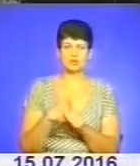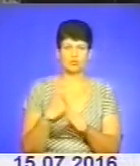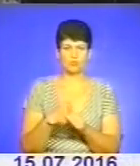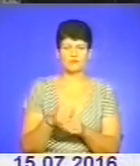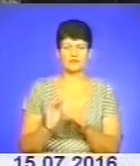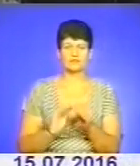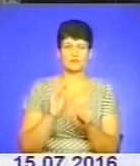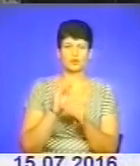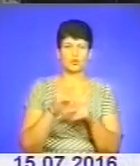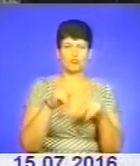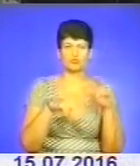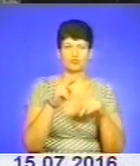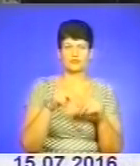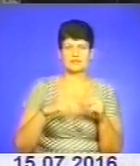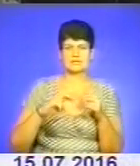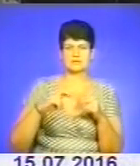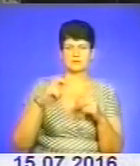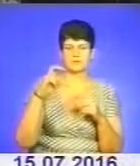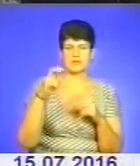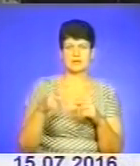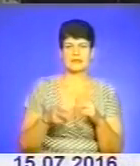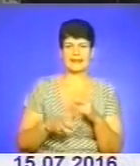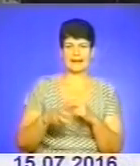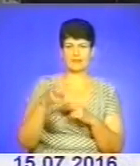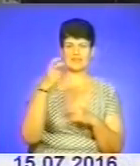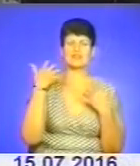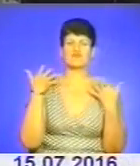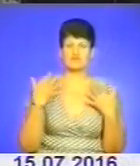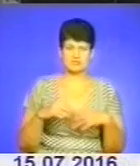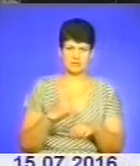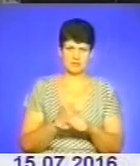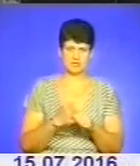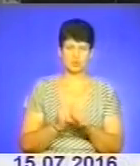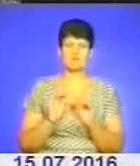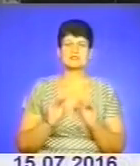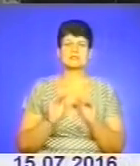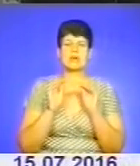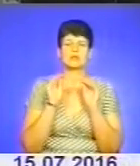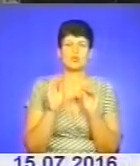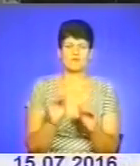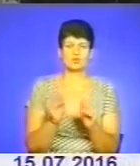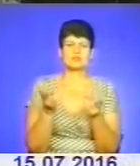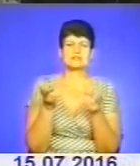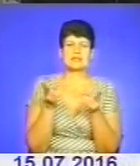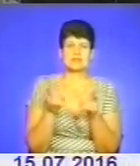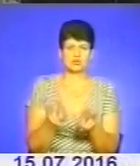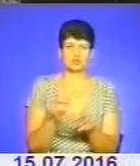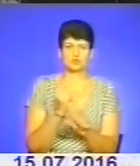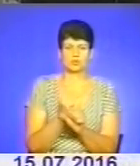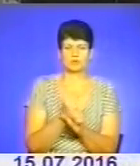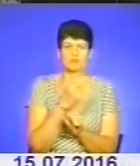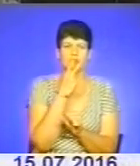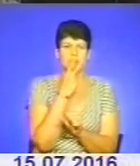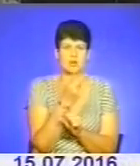добудованій сходовій клітці із монтуванням ліфта, який вже працює. Встановлено, залишилось, зроблено, як ви бачите,